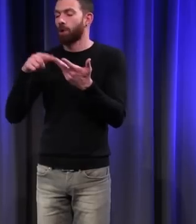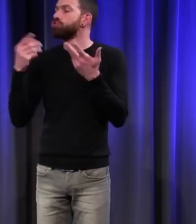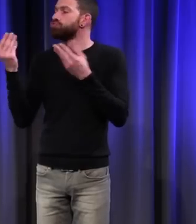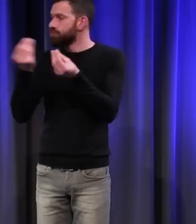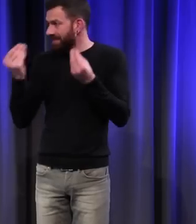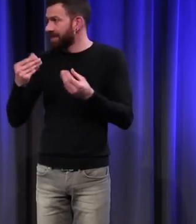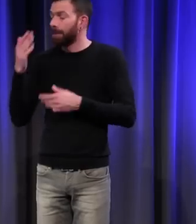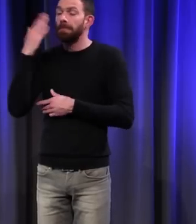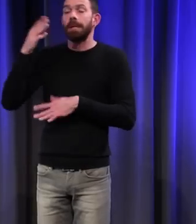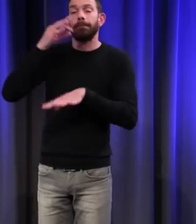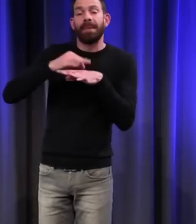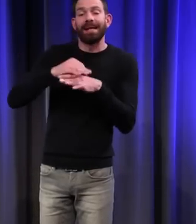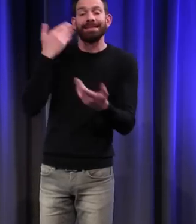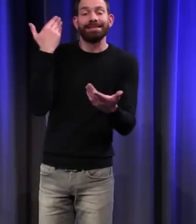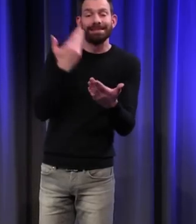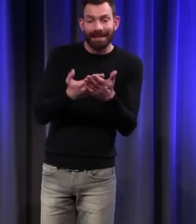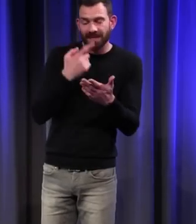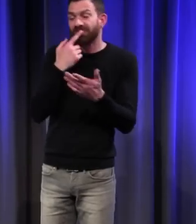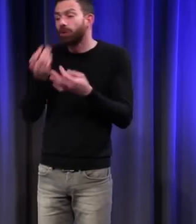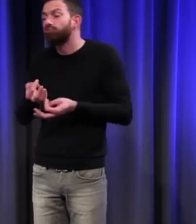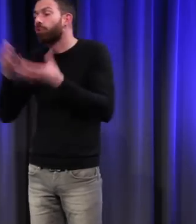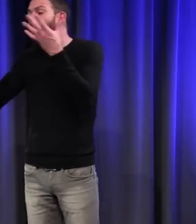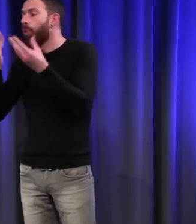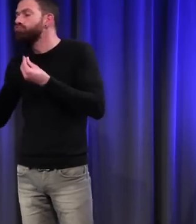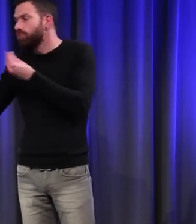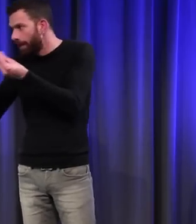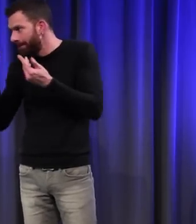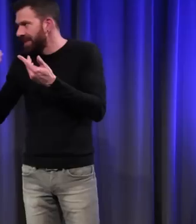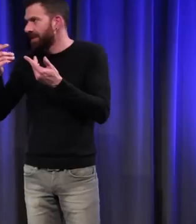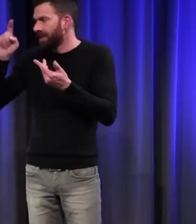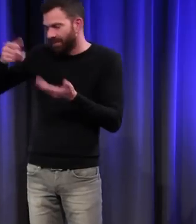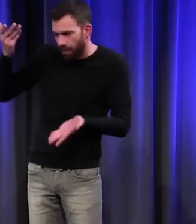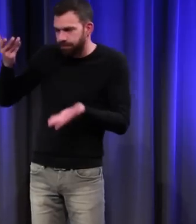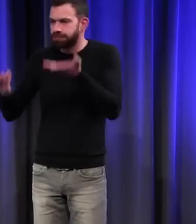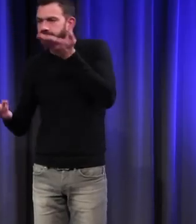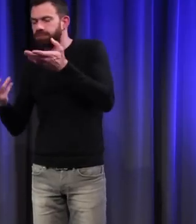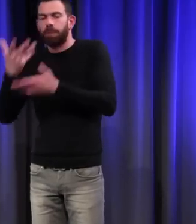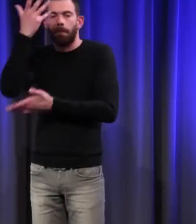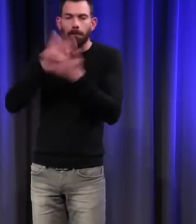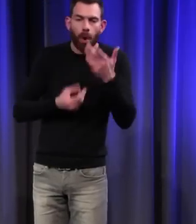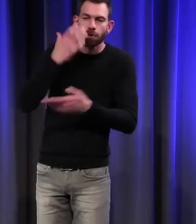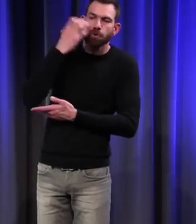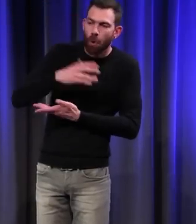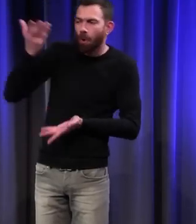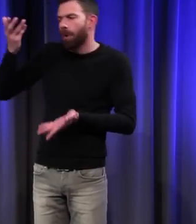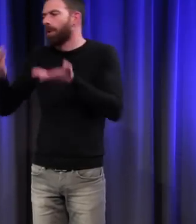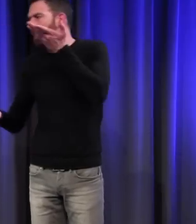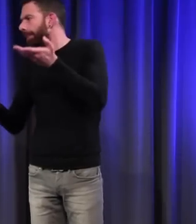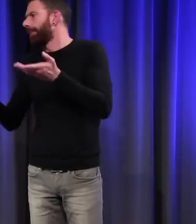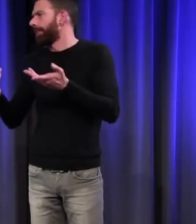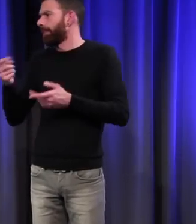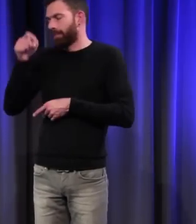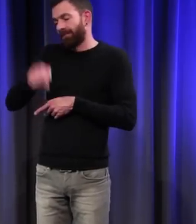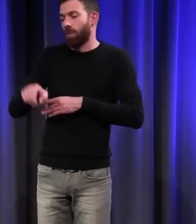telle maladie, c'est qu'on a un excès d'humide et un manque de chaud. Donc, on va avoir une